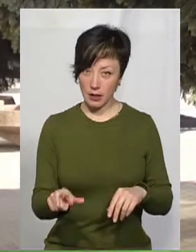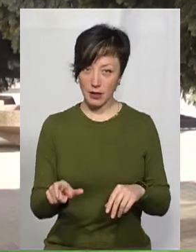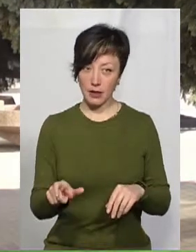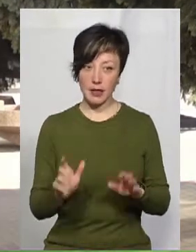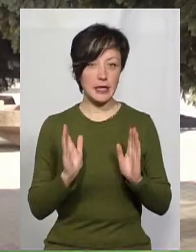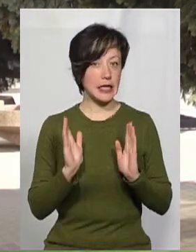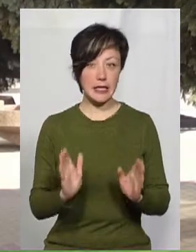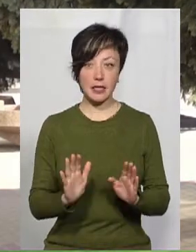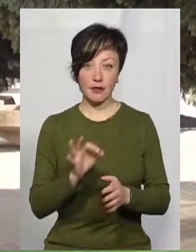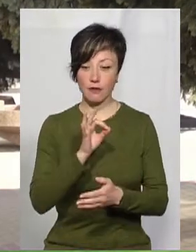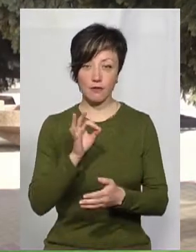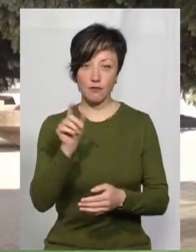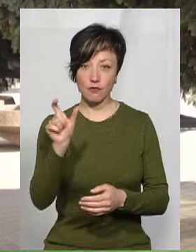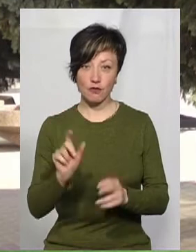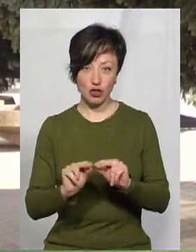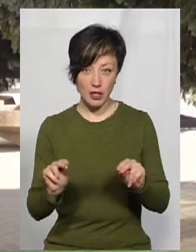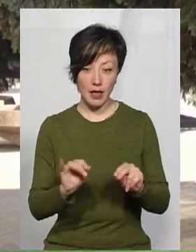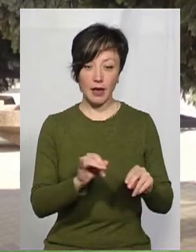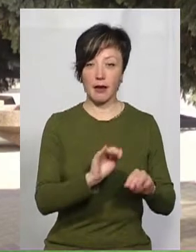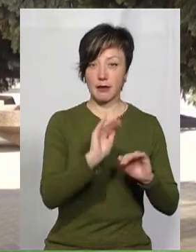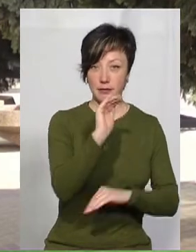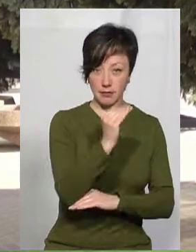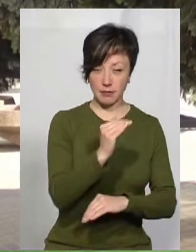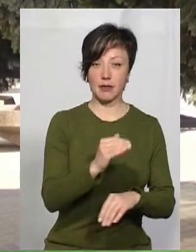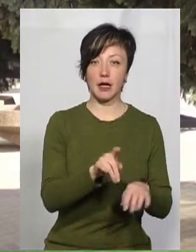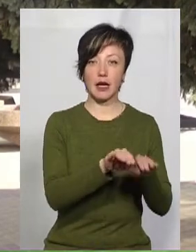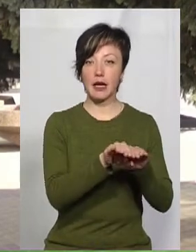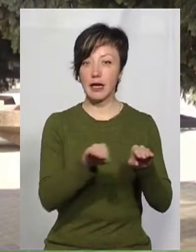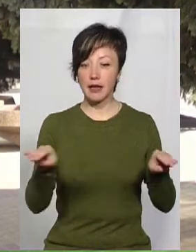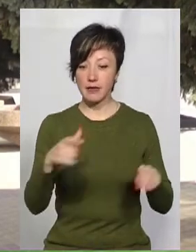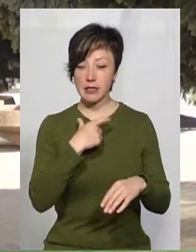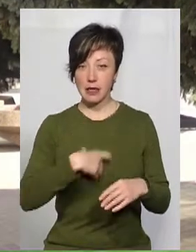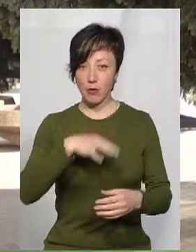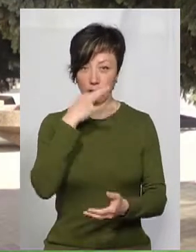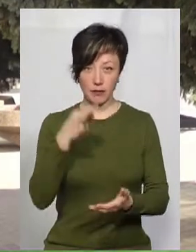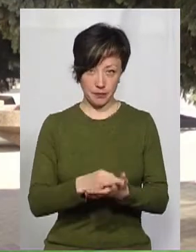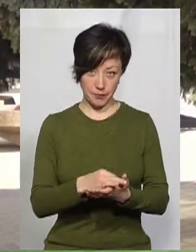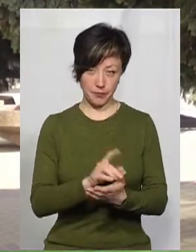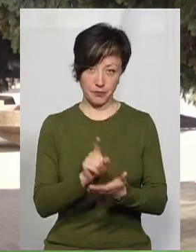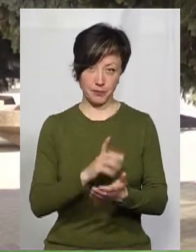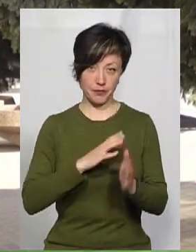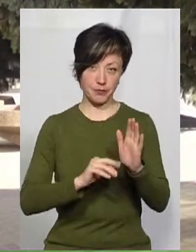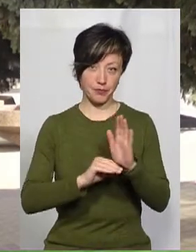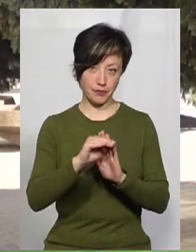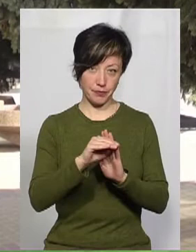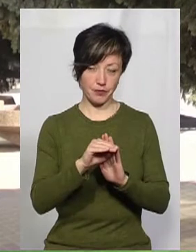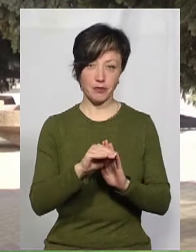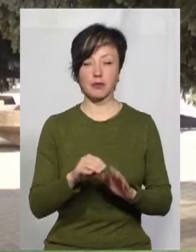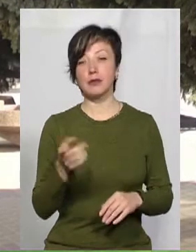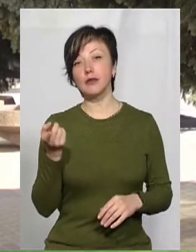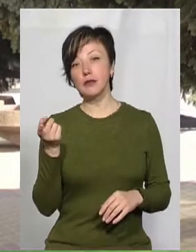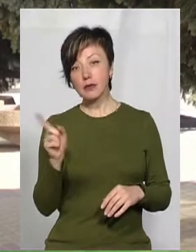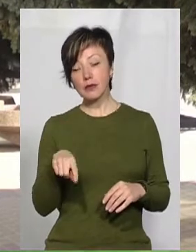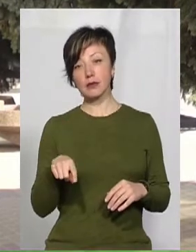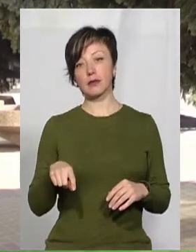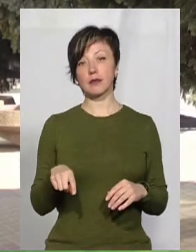тільки учитель, але і учень, що рівень самовідповідальності має бути дуже високим. Тобто